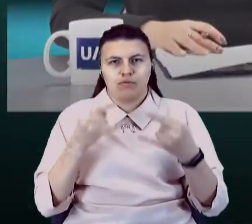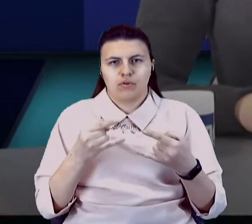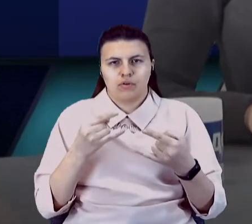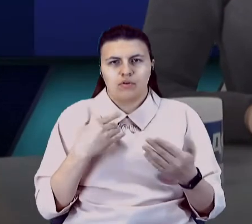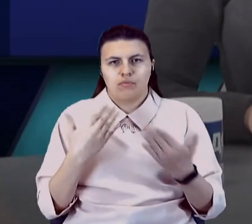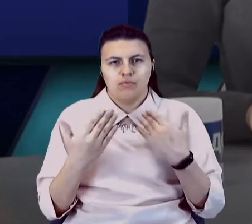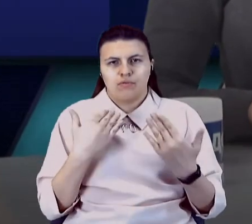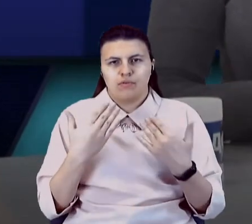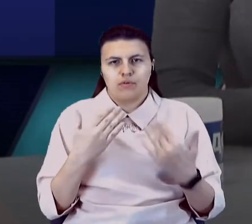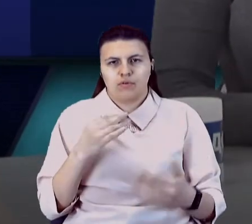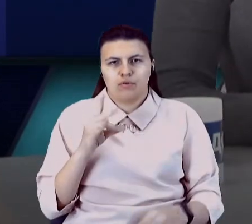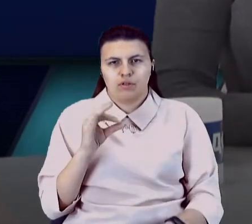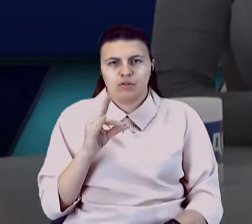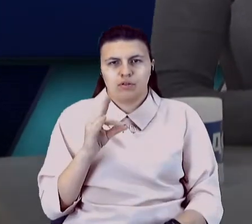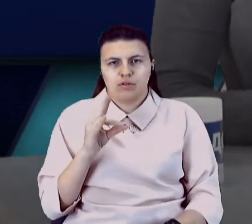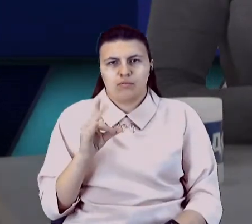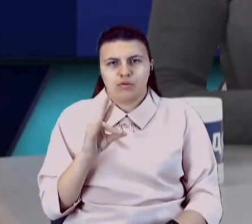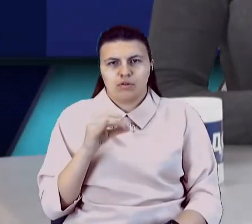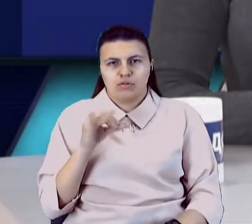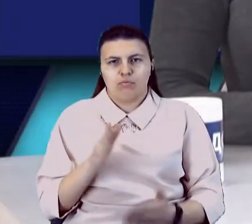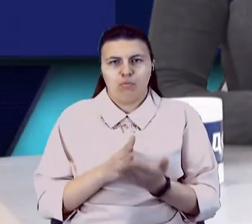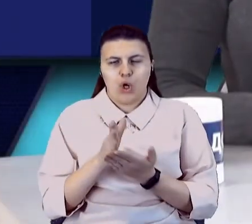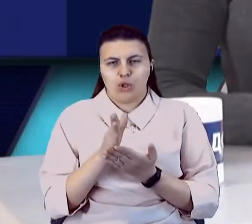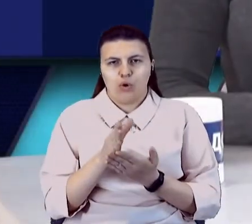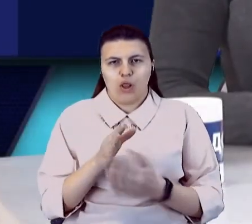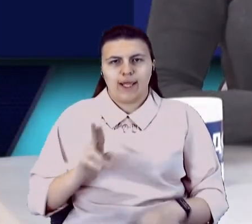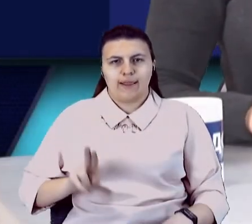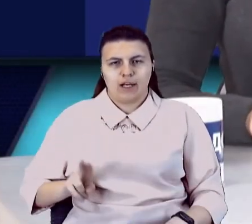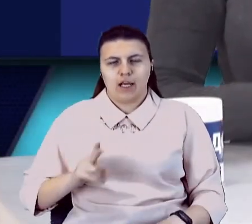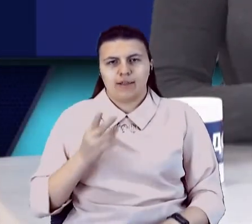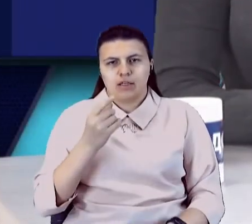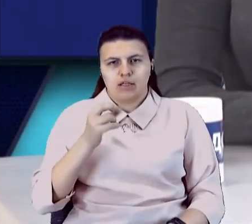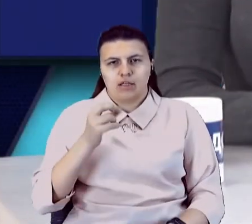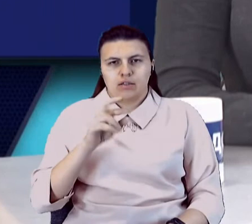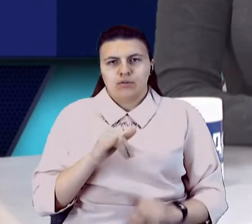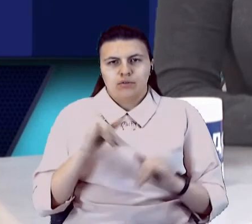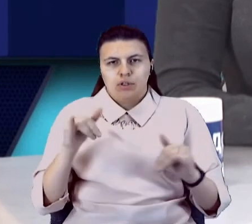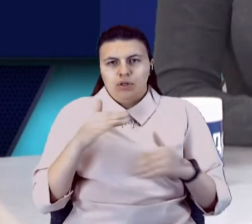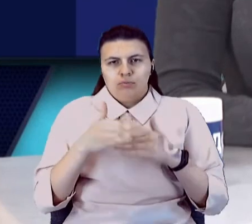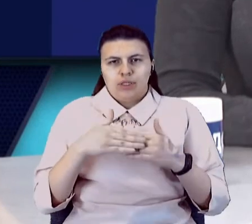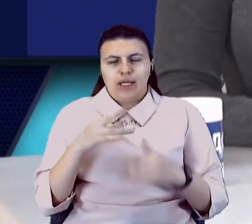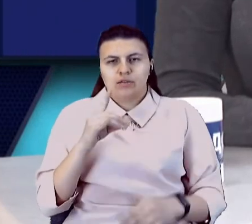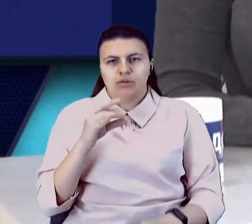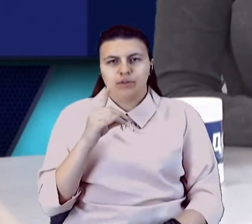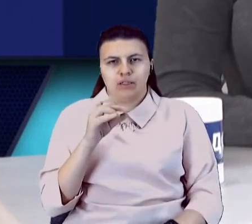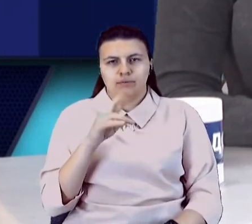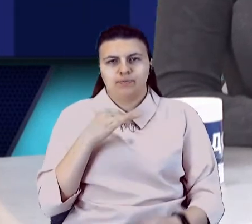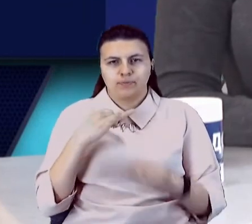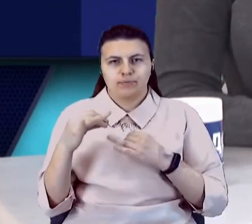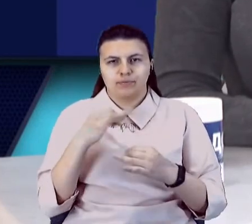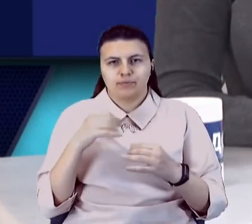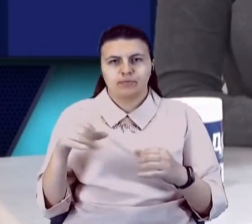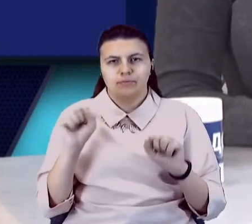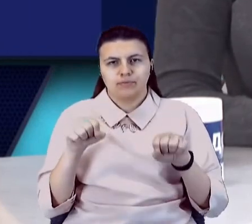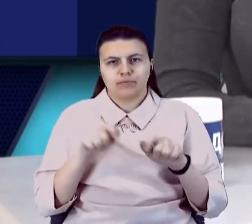спілкувався Костянтин Батойський, політолог, директор агенції розвитку Приазов'я. З паном Костянтином ми обговорювали можливість відкриття